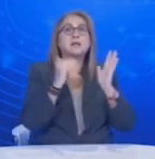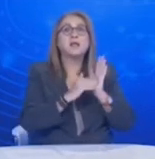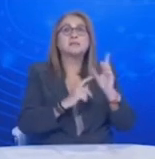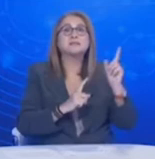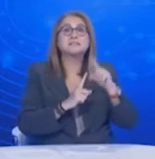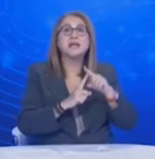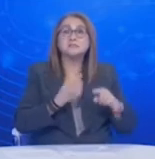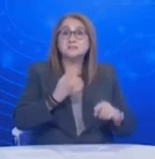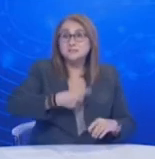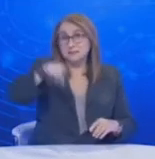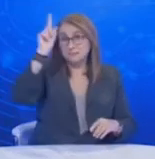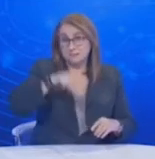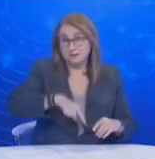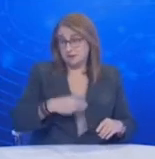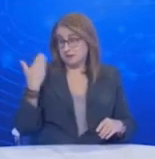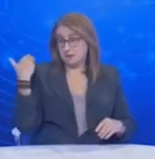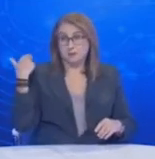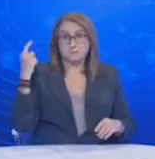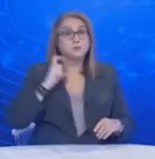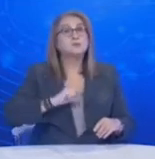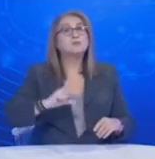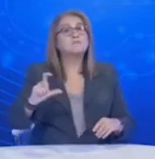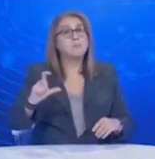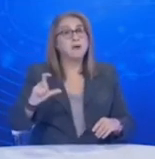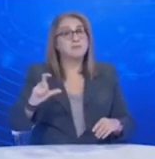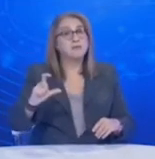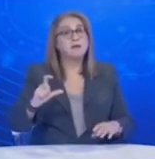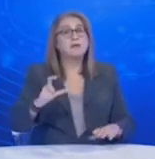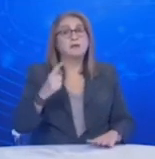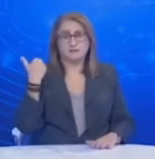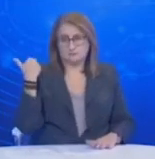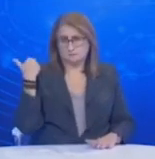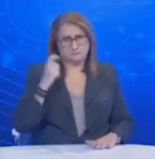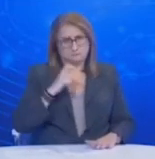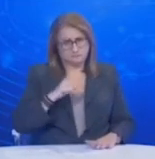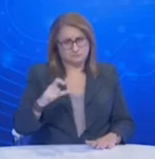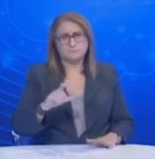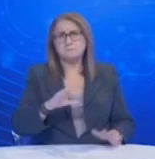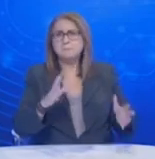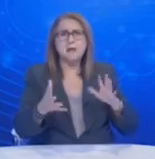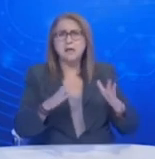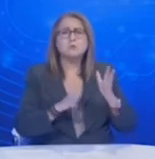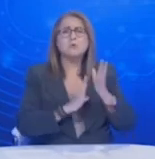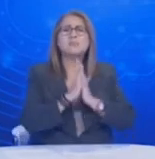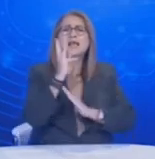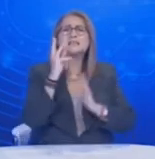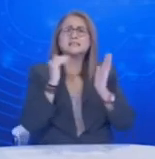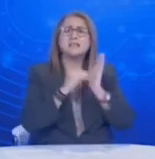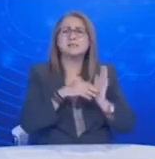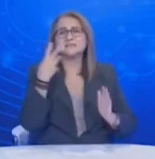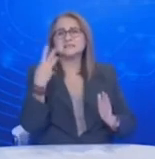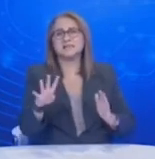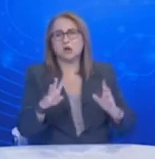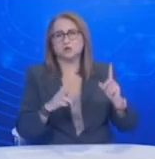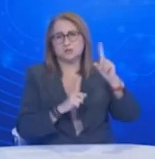προηγούμενη εβδομάδα ο αριθμός των ημερήσεων τεστ Την προηγούμενη εβδομάδα ο μέσος όρος ήταν 13.400 τεστ